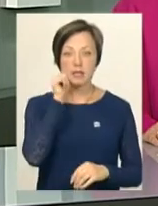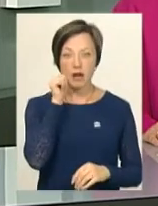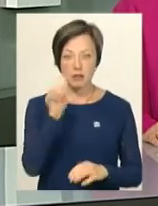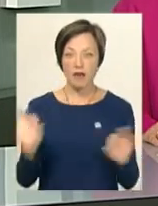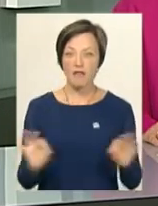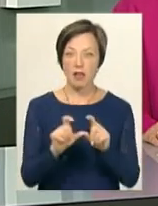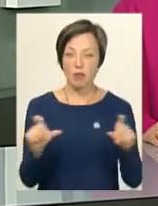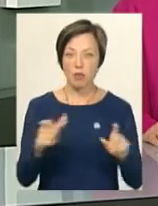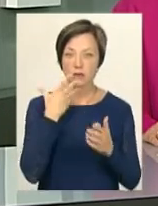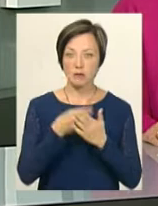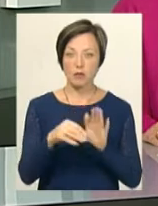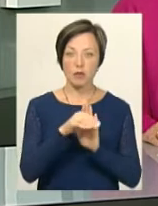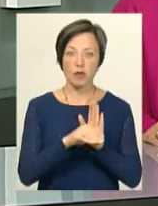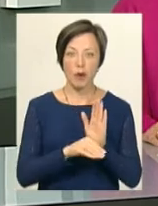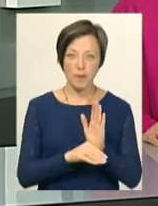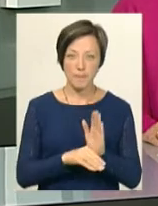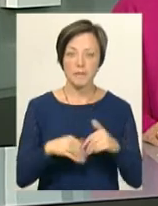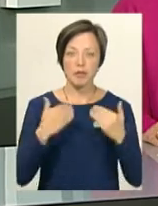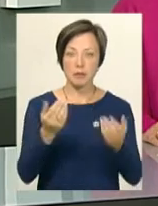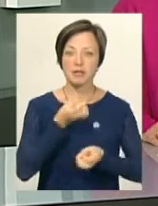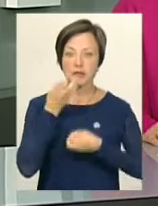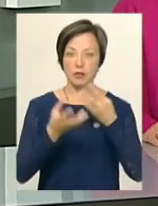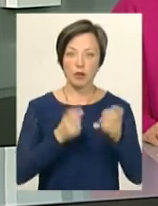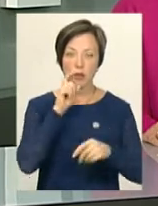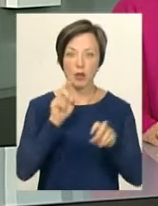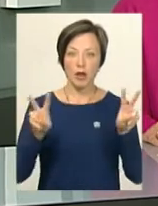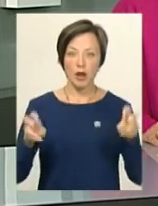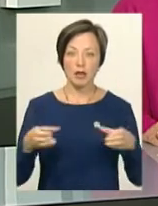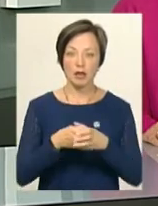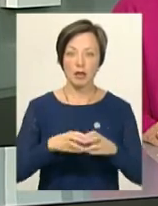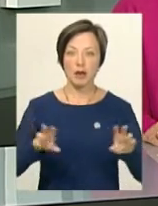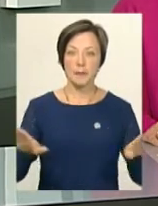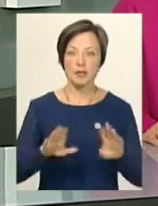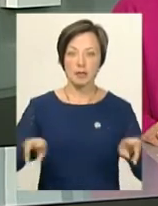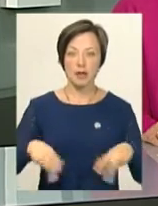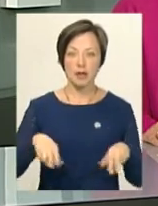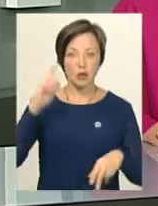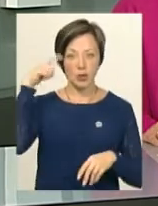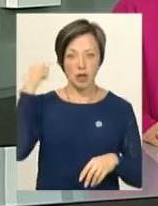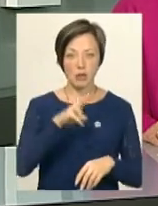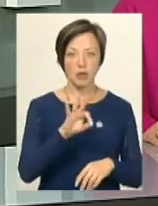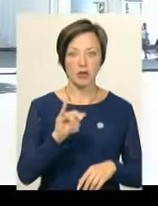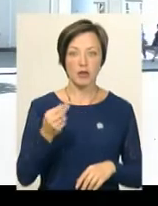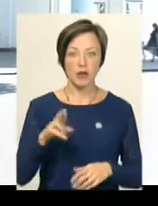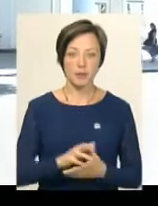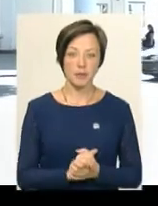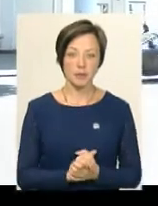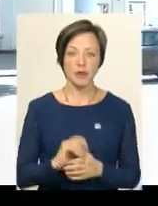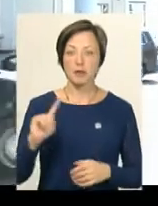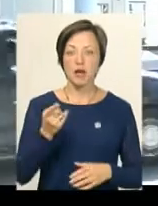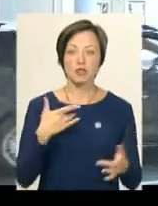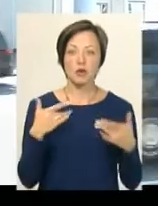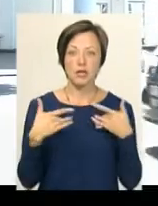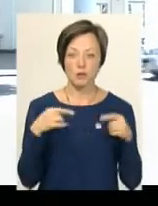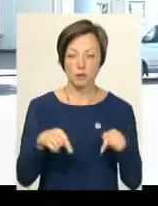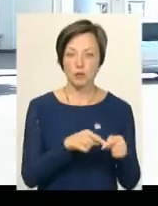у філармонії свою програму «Ми тебе заквічаємо, Україно» ще раз виконує ансамбль пісні і танцю «Козаки Поділля». Один з перших концертів